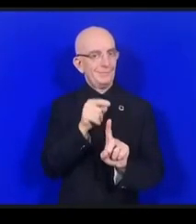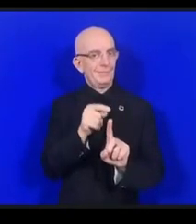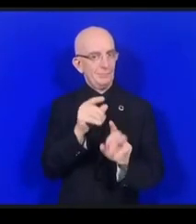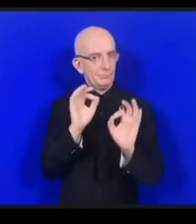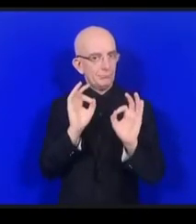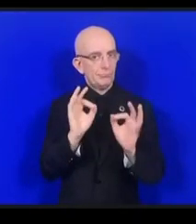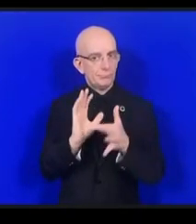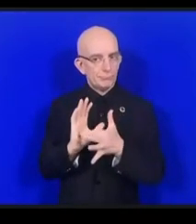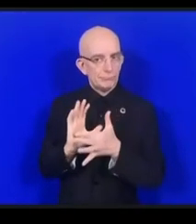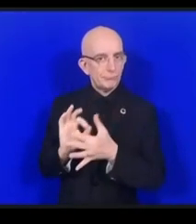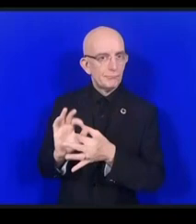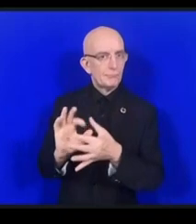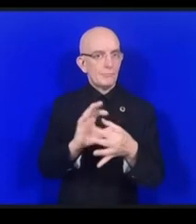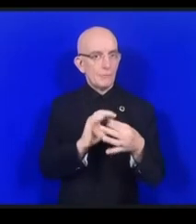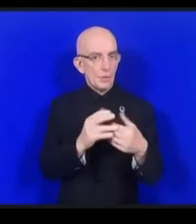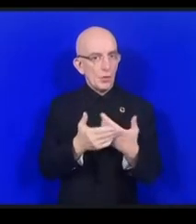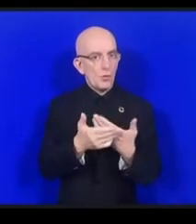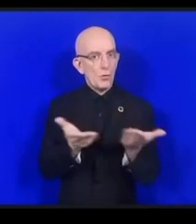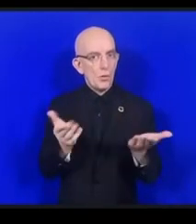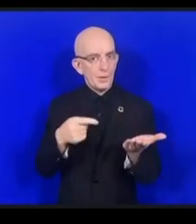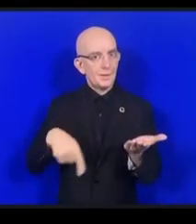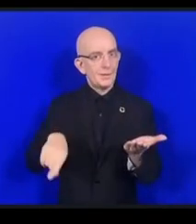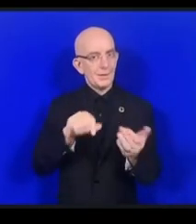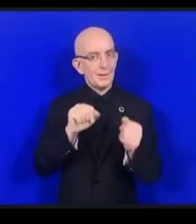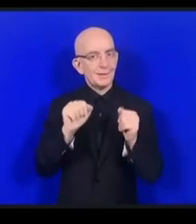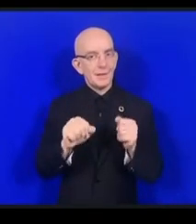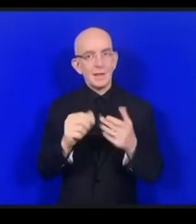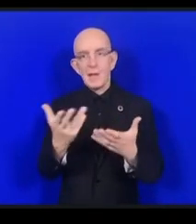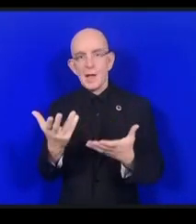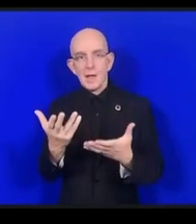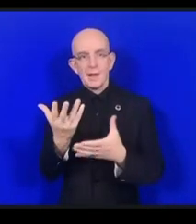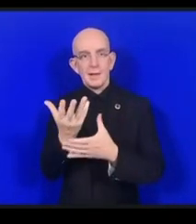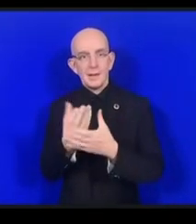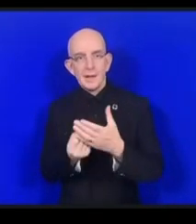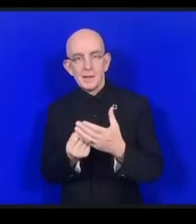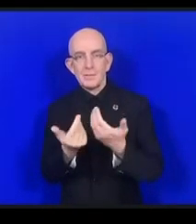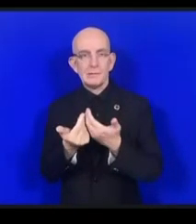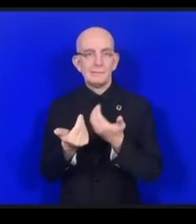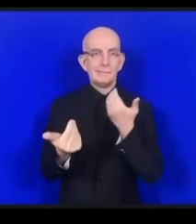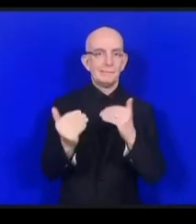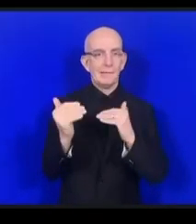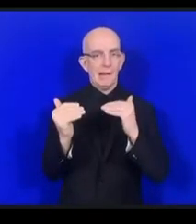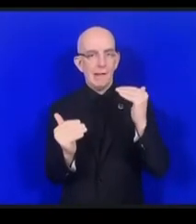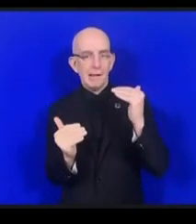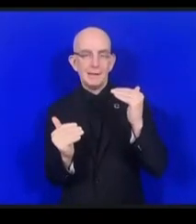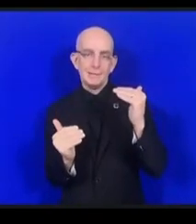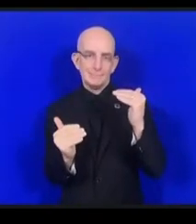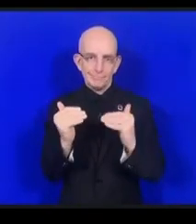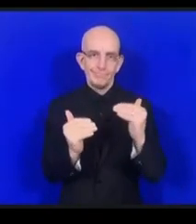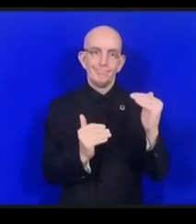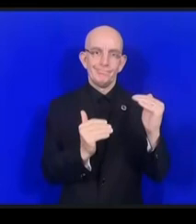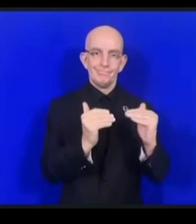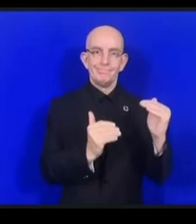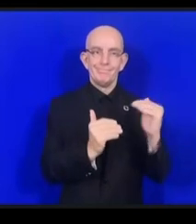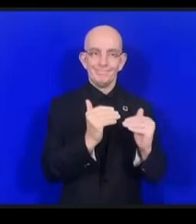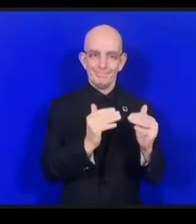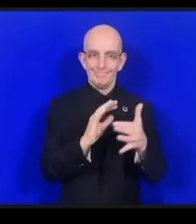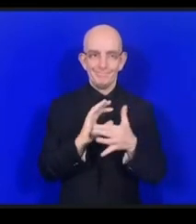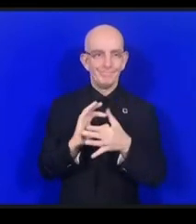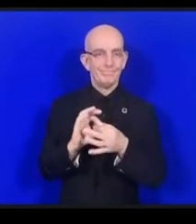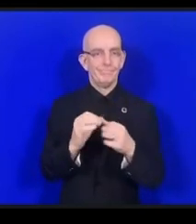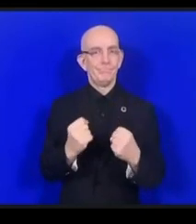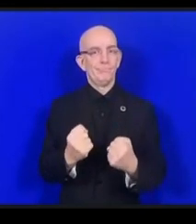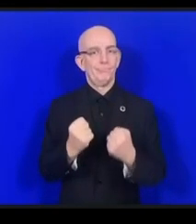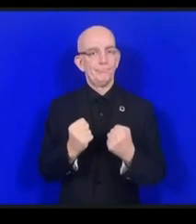renforcer la coopération numérique entre nos différents pays. En gardant cela à l'esprit, nous vous proposons